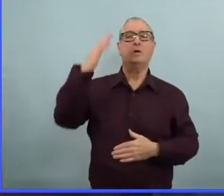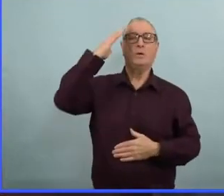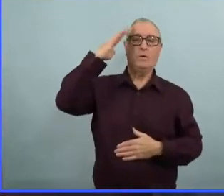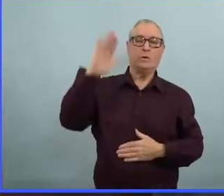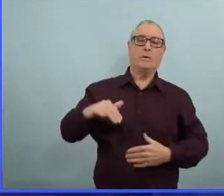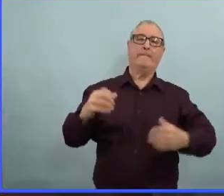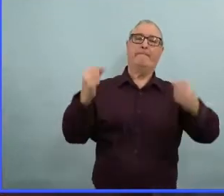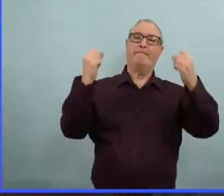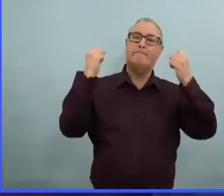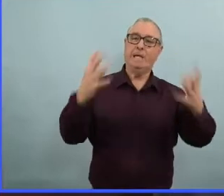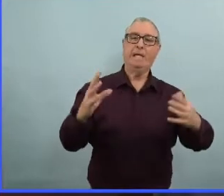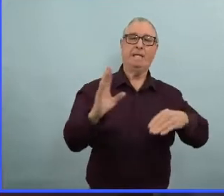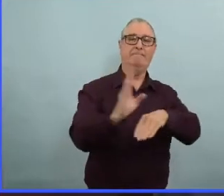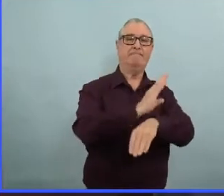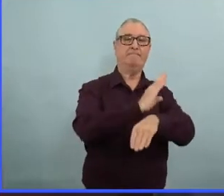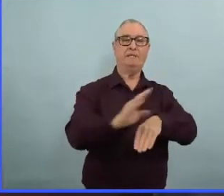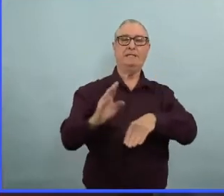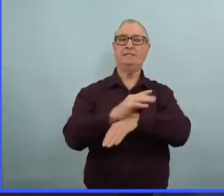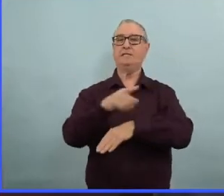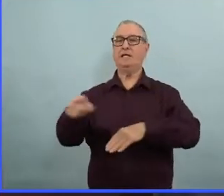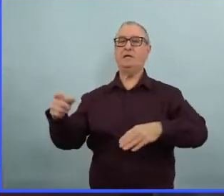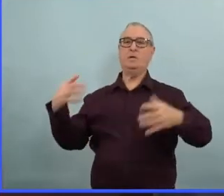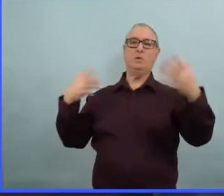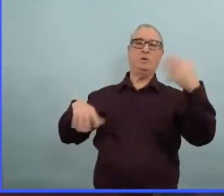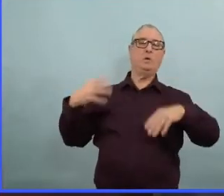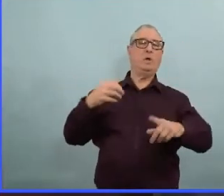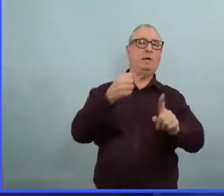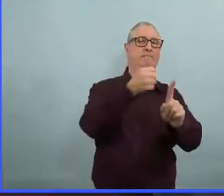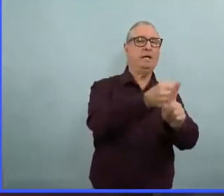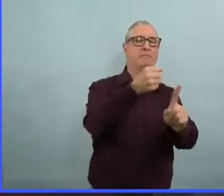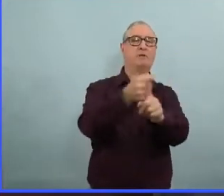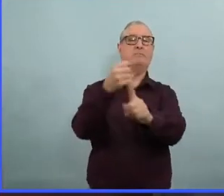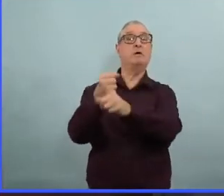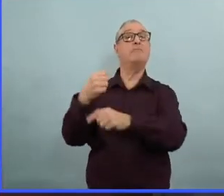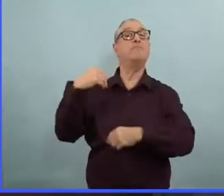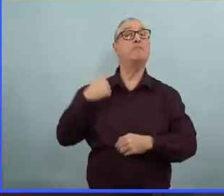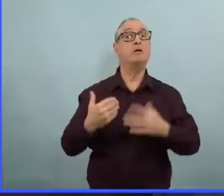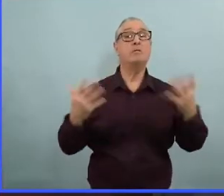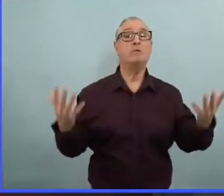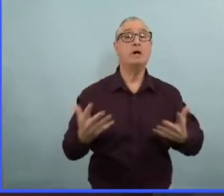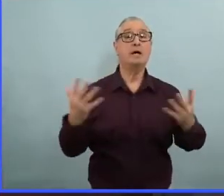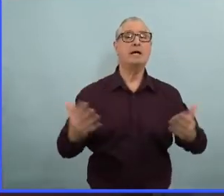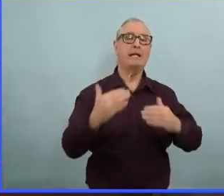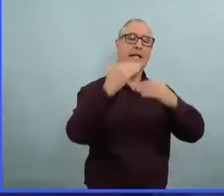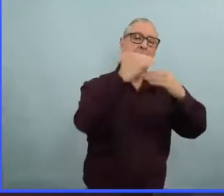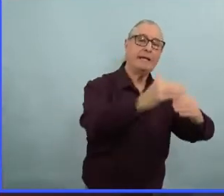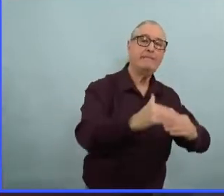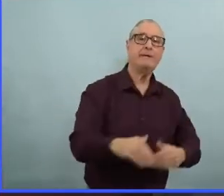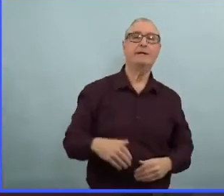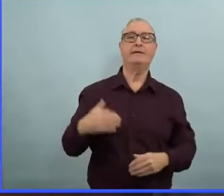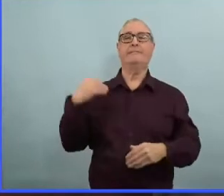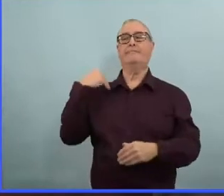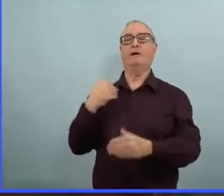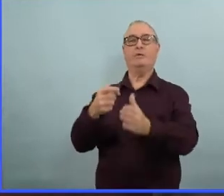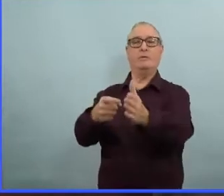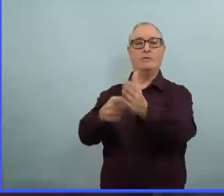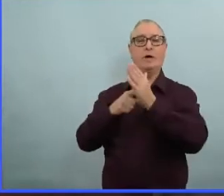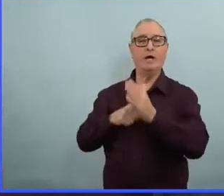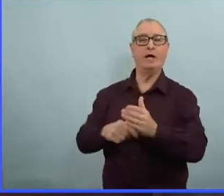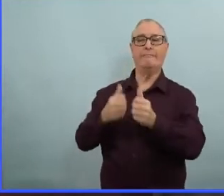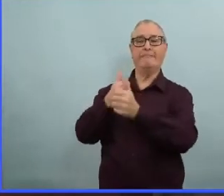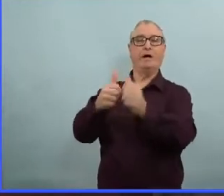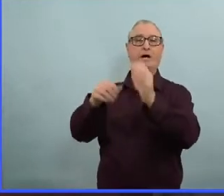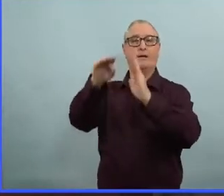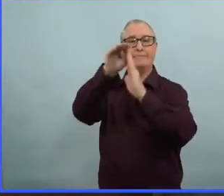vont quand même avoir des répercussions, des restrictions qui continuent, parce qu'elles ne peuvent pas fonctionner à pleine capacité.